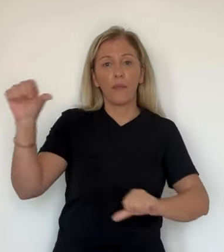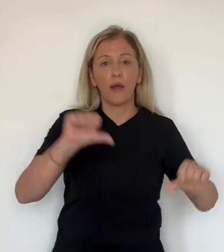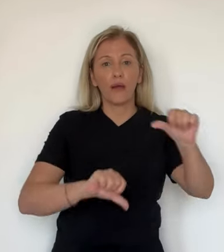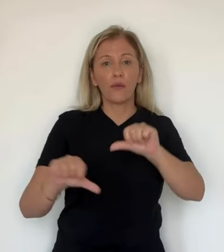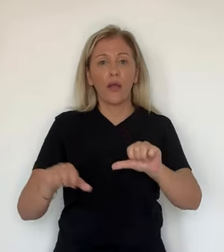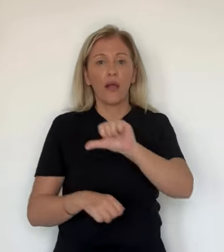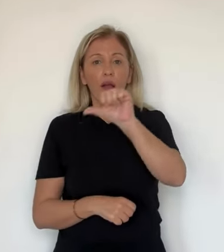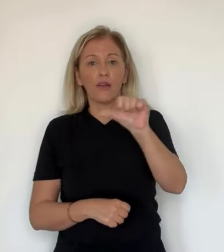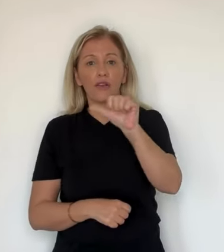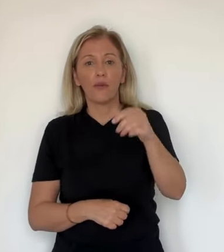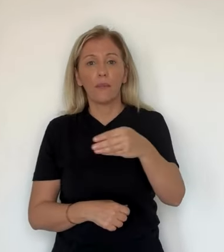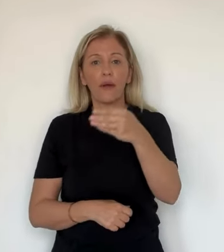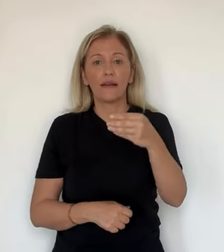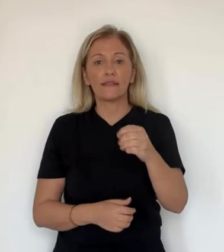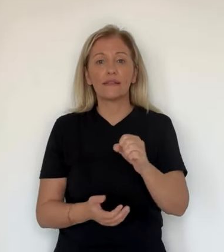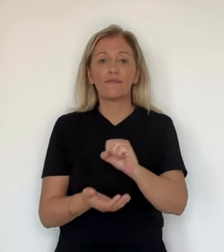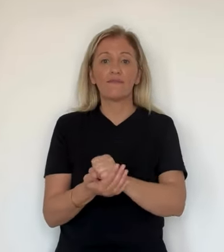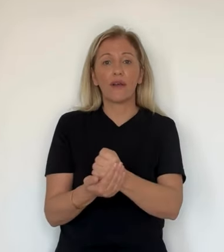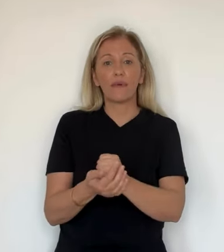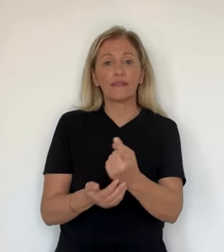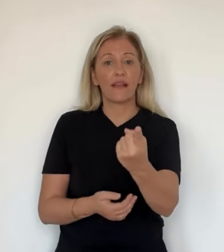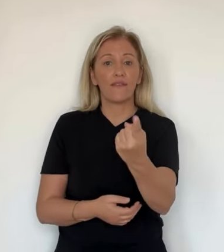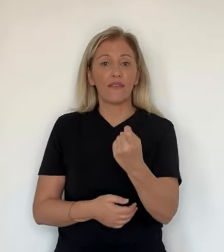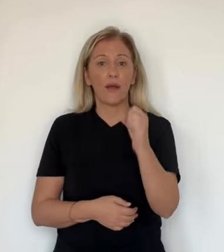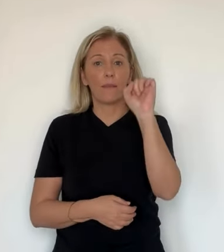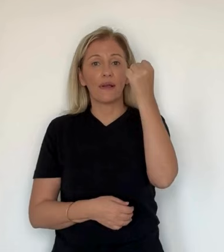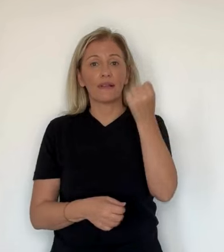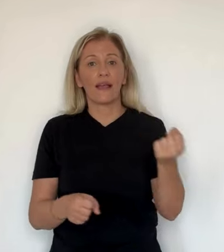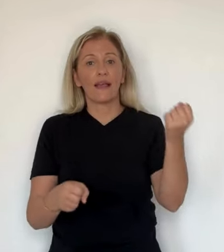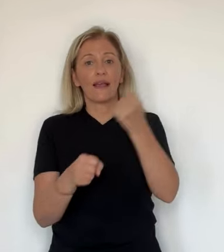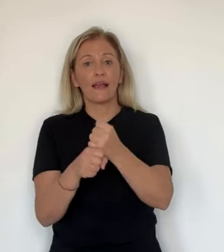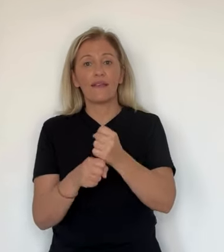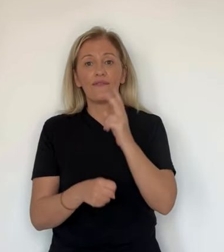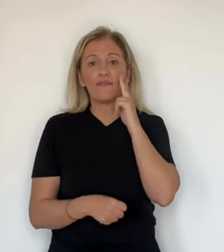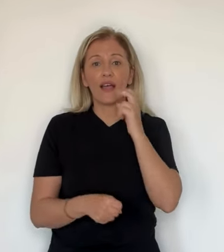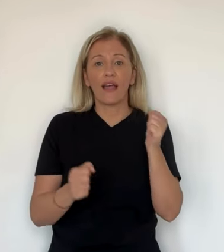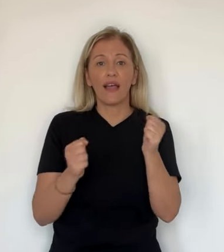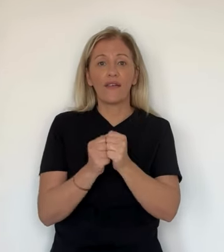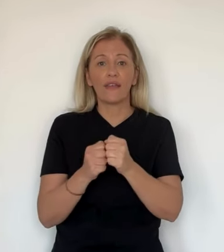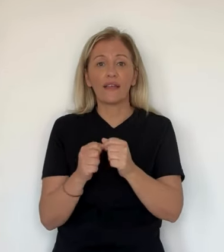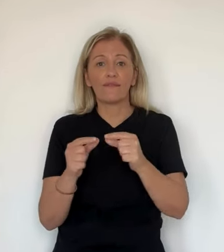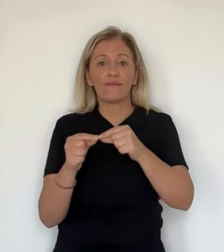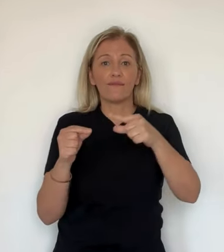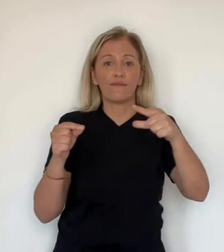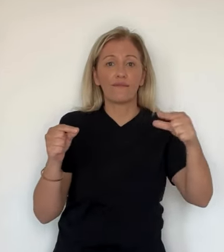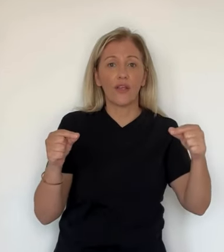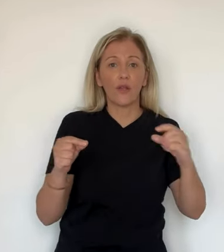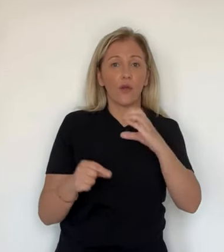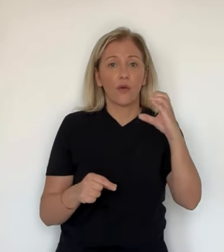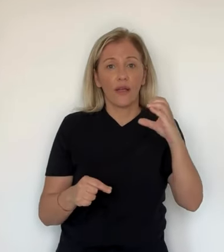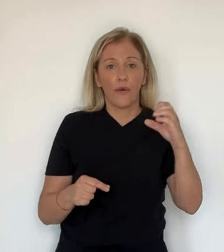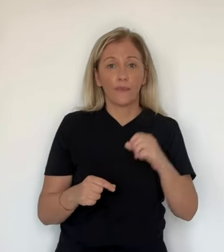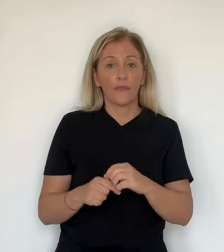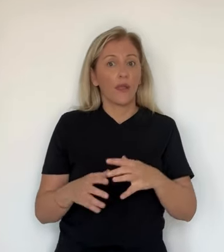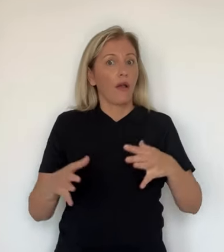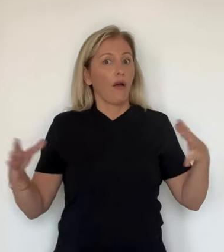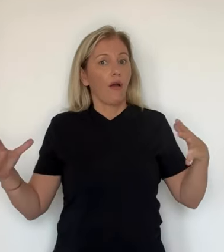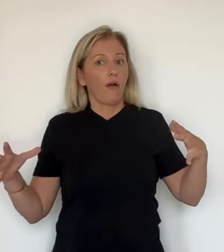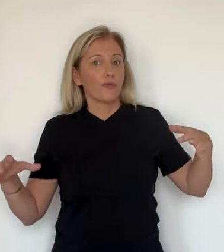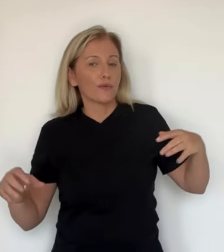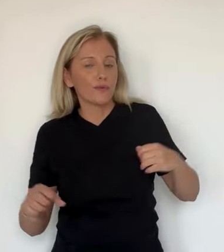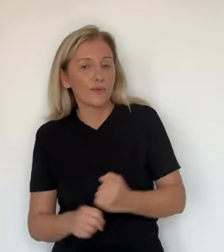apothicaire de Bastia, Angelo Marianne, met au point un vin de Coca à base d'infusions de feuilles de cocaillée.